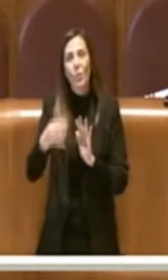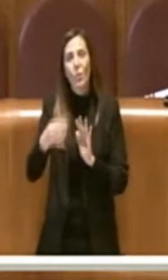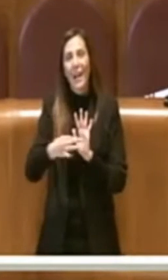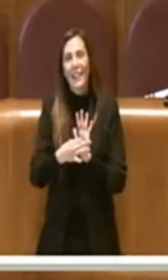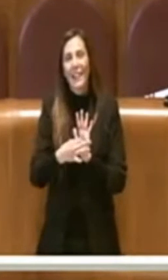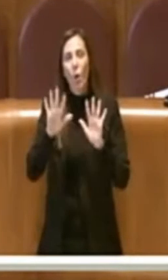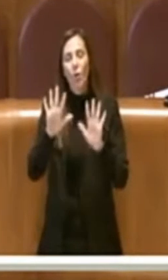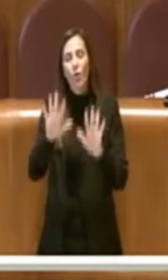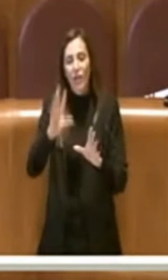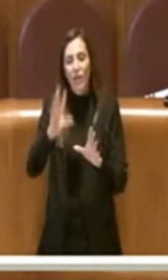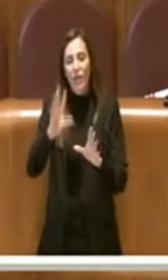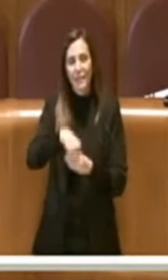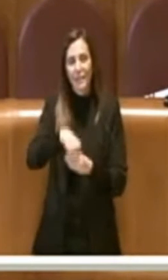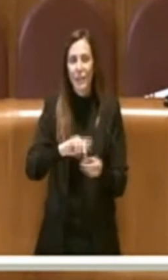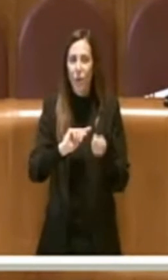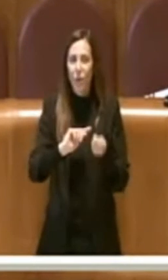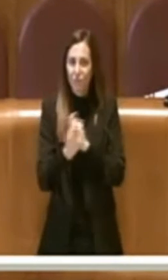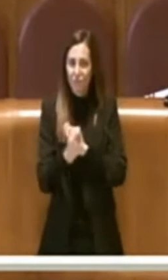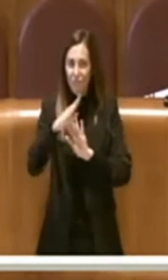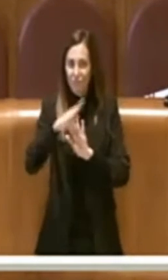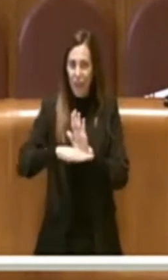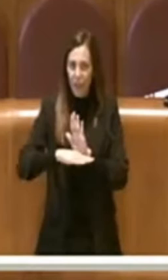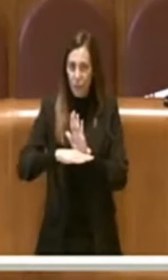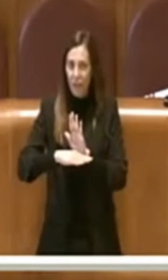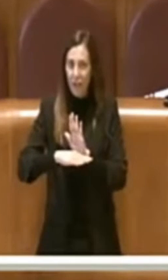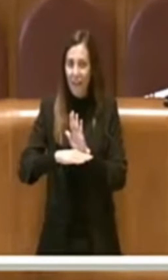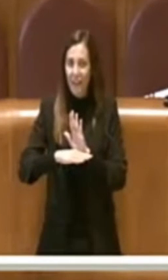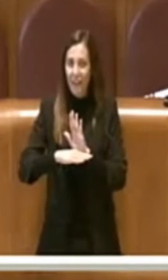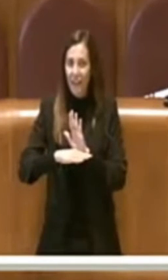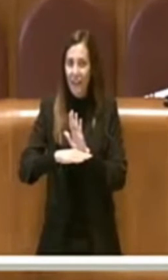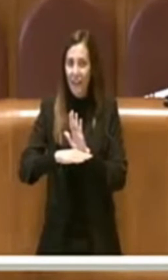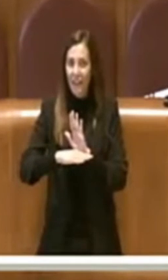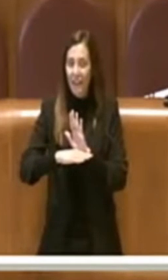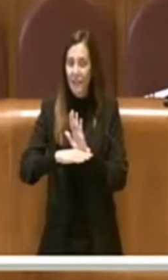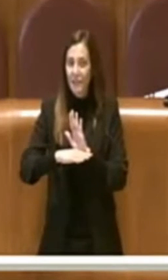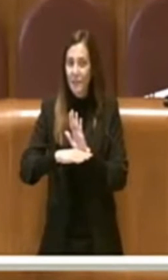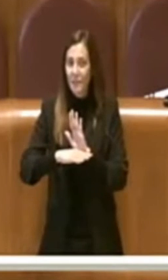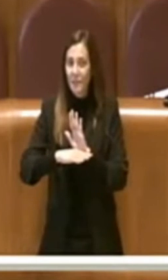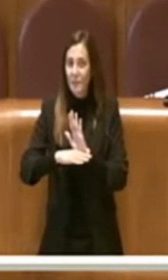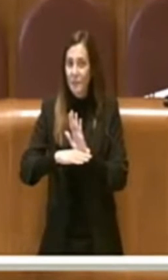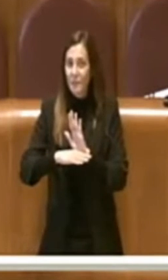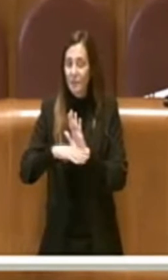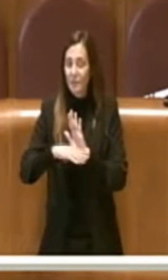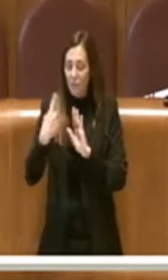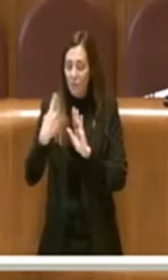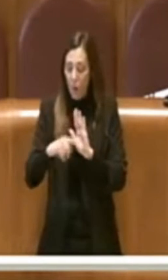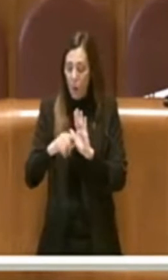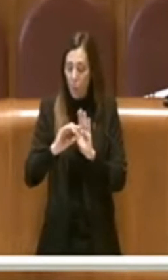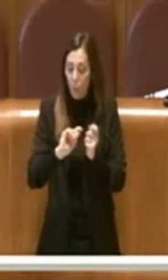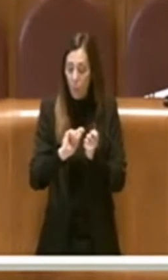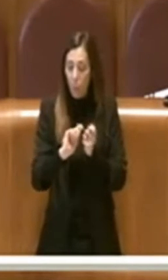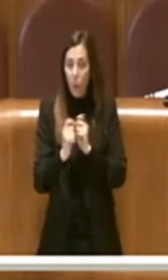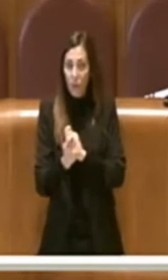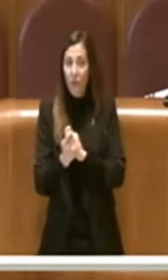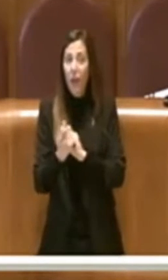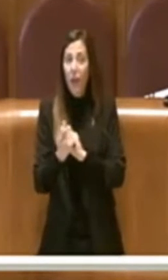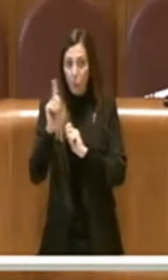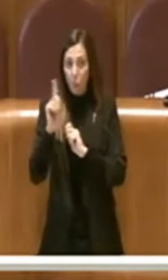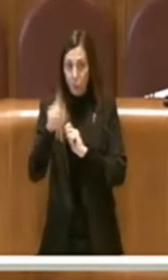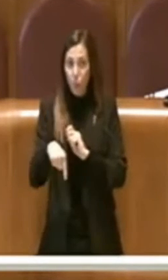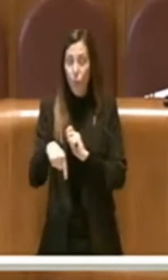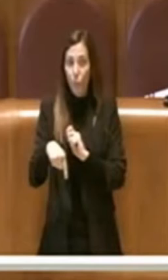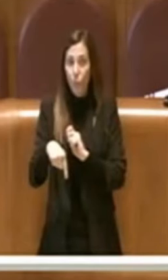della riforma statutaria in quanto è stato modificato anche il